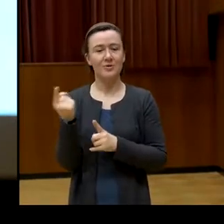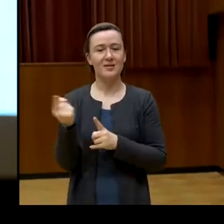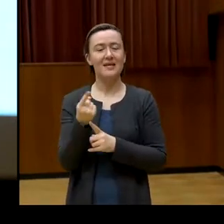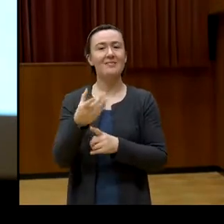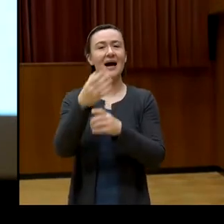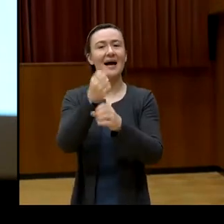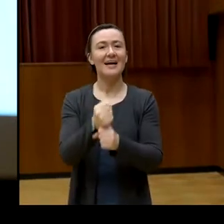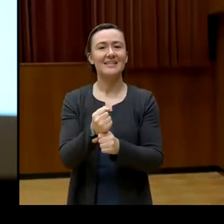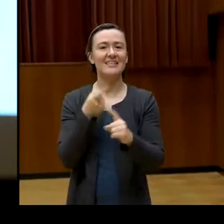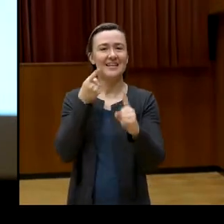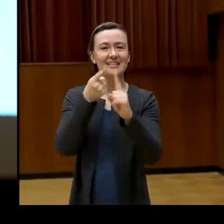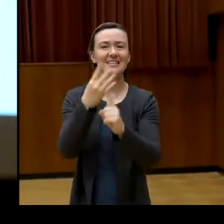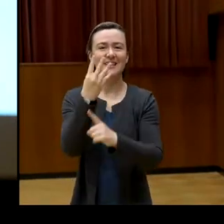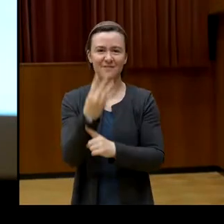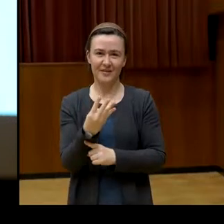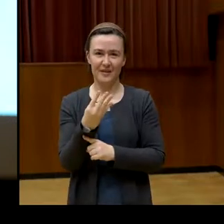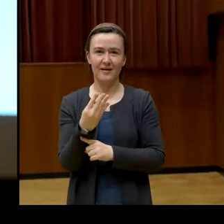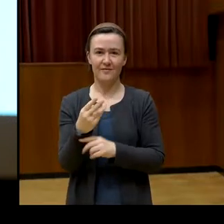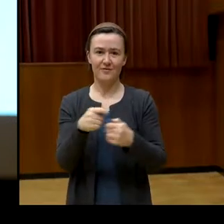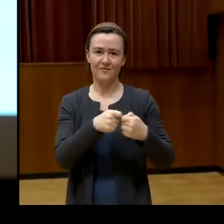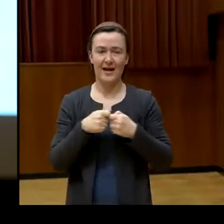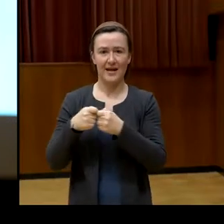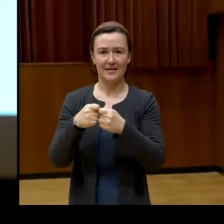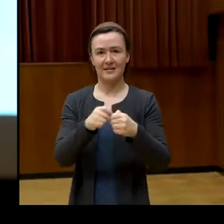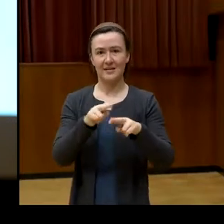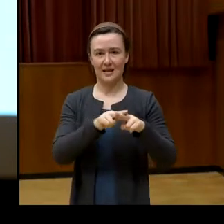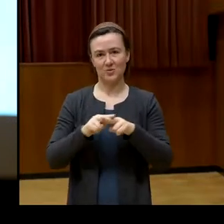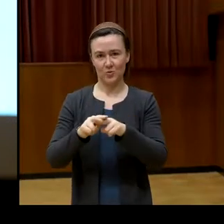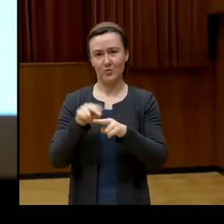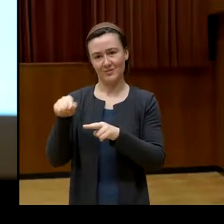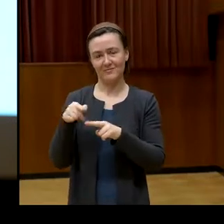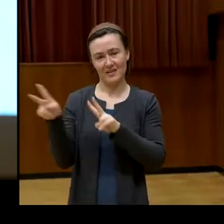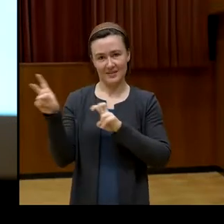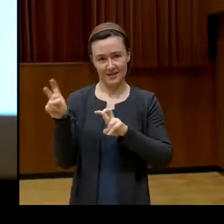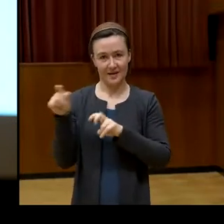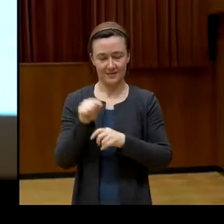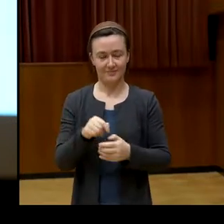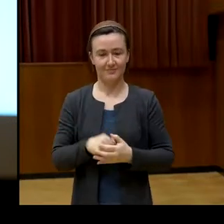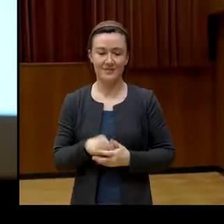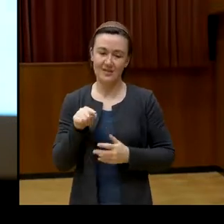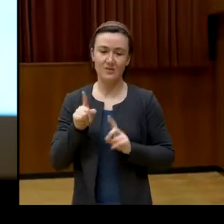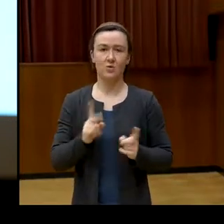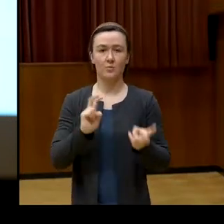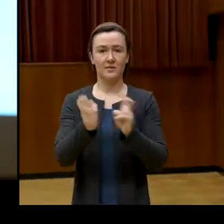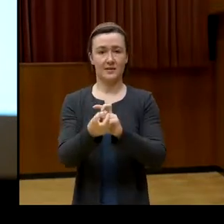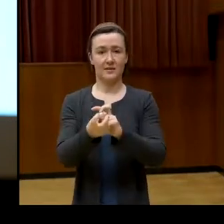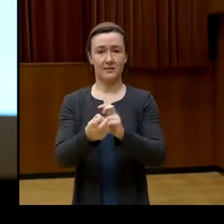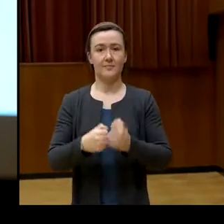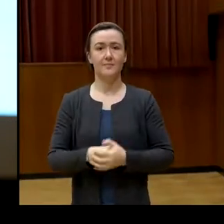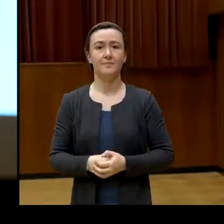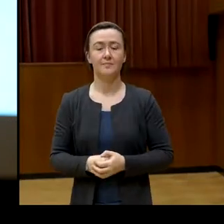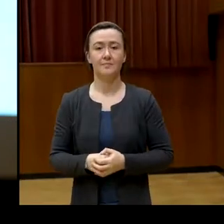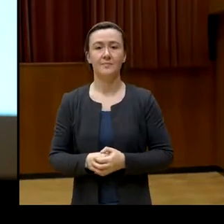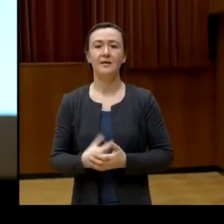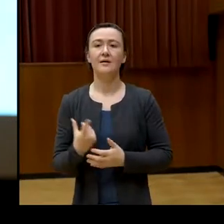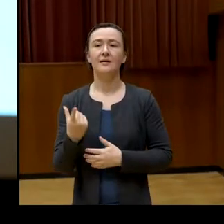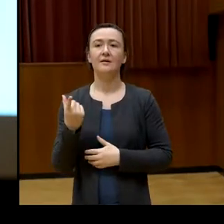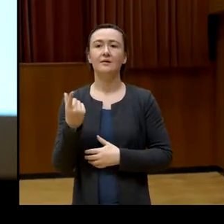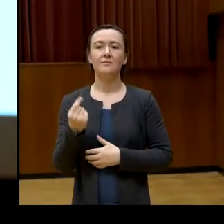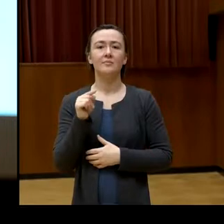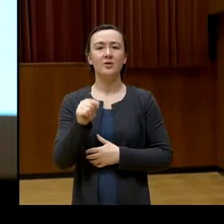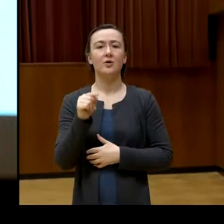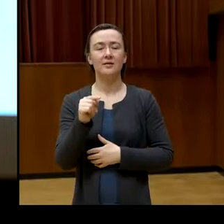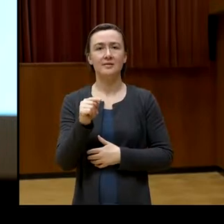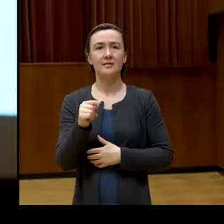Vereinten Nationen umzusetzen, aus dem ich hier wortwörtlich zitiert habe. Sie stehen in diesem Zusammenhang für einen Bildungsbegriff, der Bildung